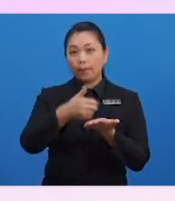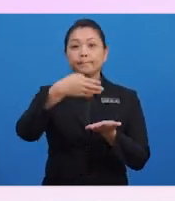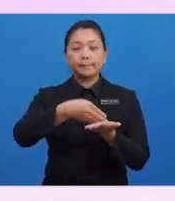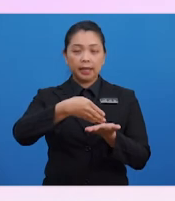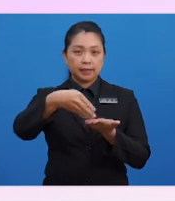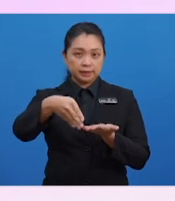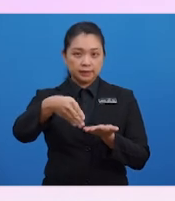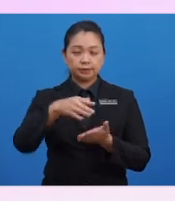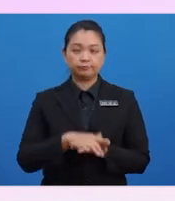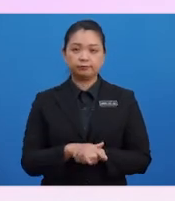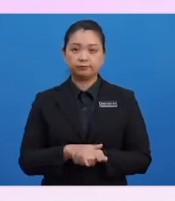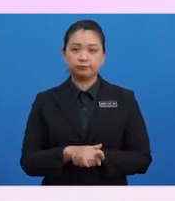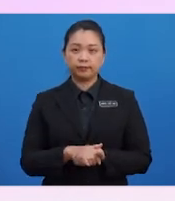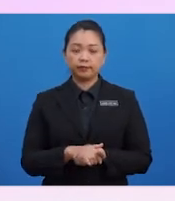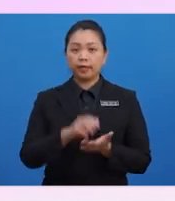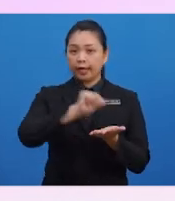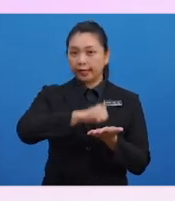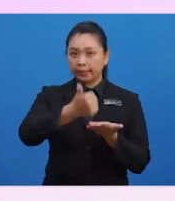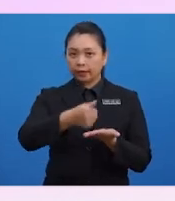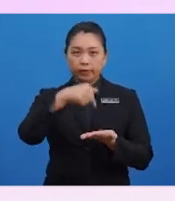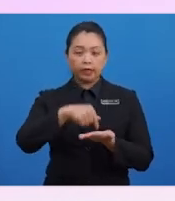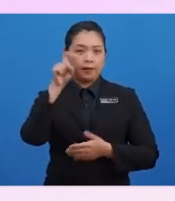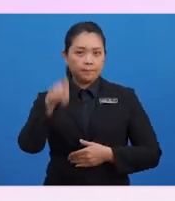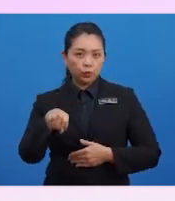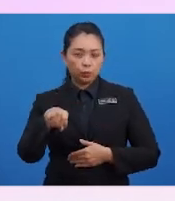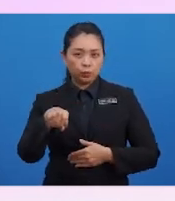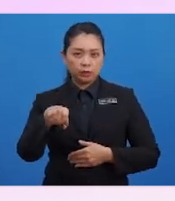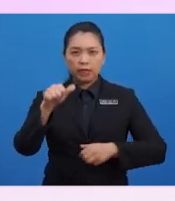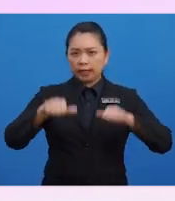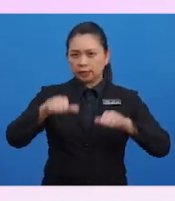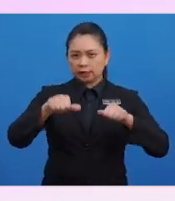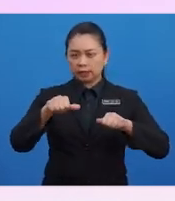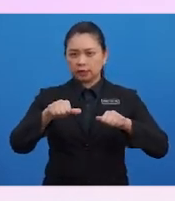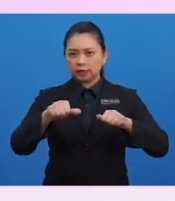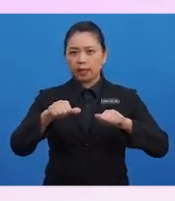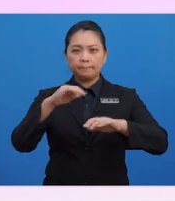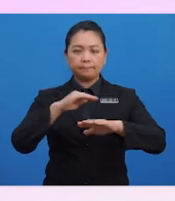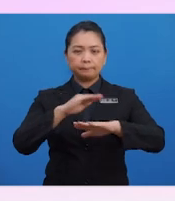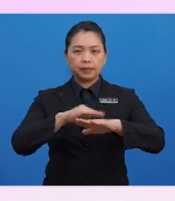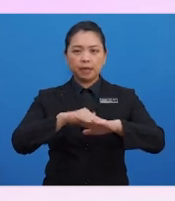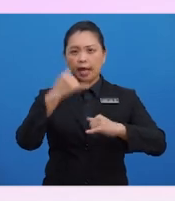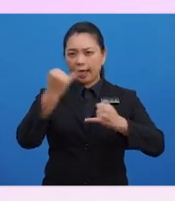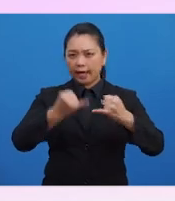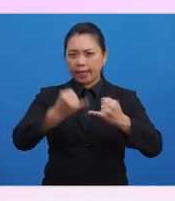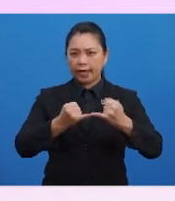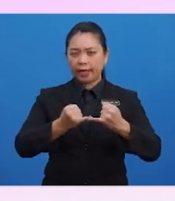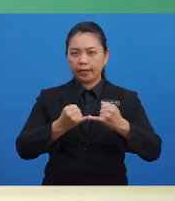Akaun-akaun nominal ini perlu diselaraskan pada akhir tempoh perekaunan.